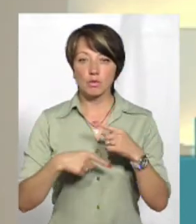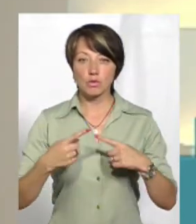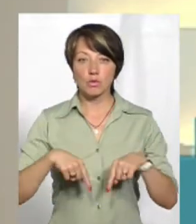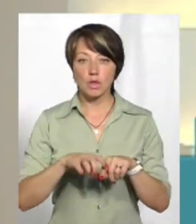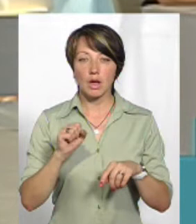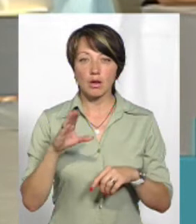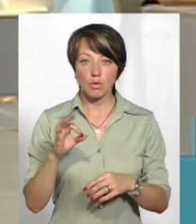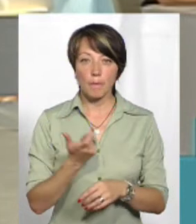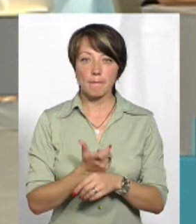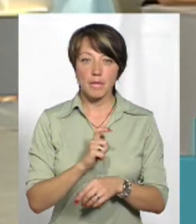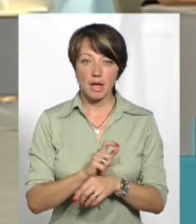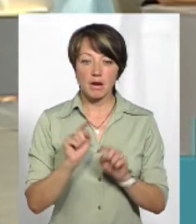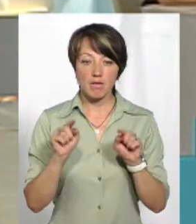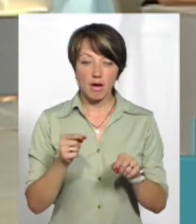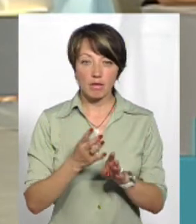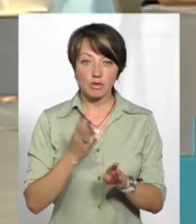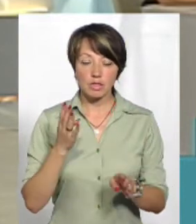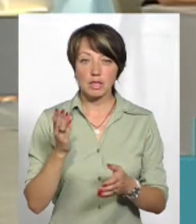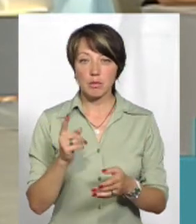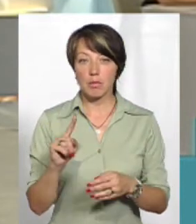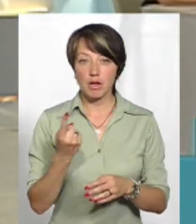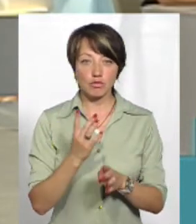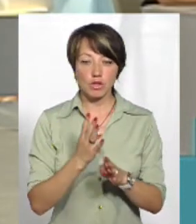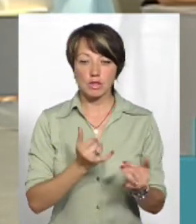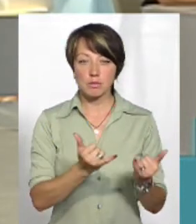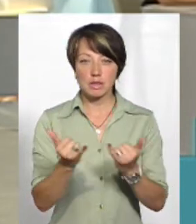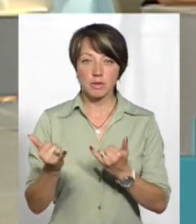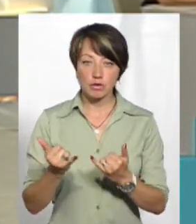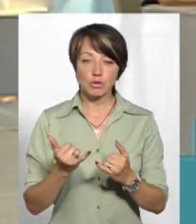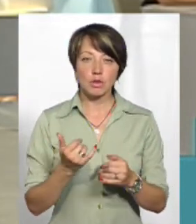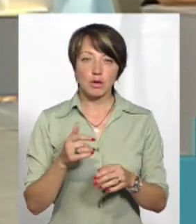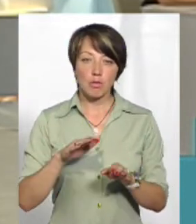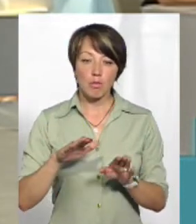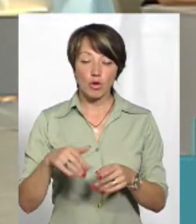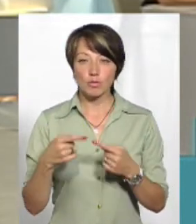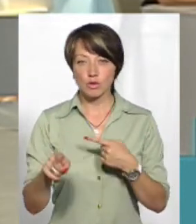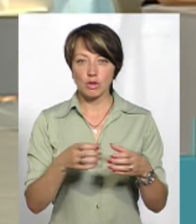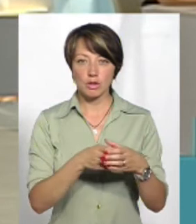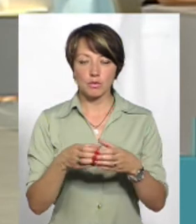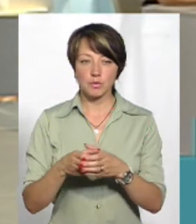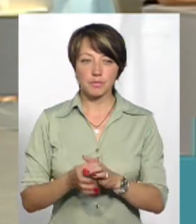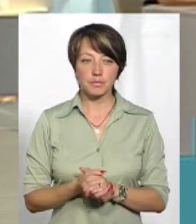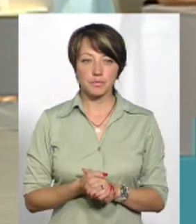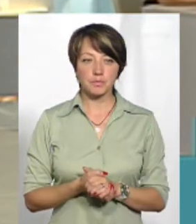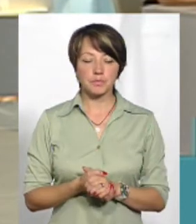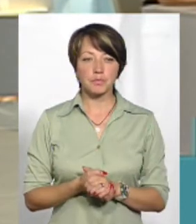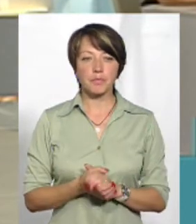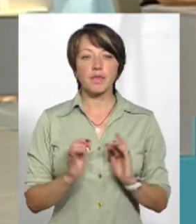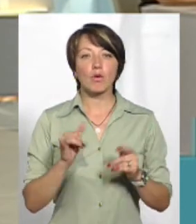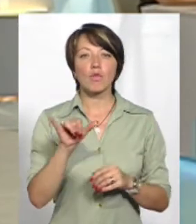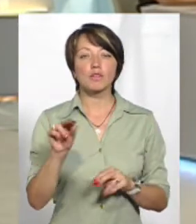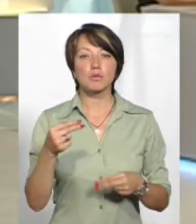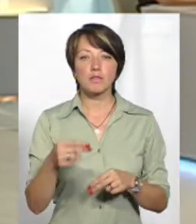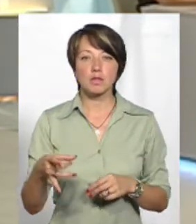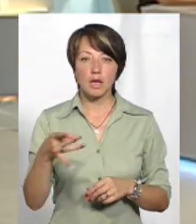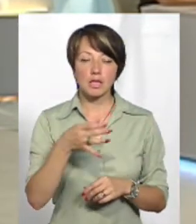АТО, вони мають переваги і однозначно в першу чергу забезпечуються вони, а потім інші категорії. Анат Едуард, який з цим Чемеровецькому